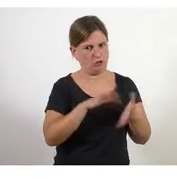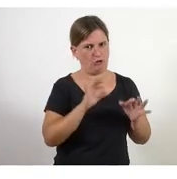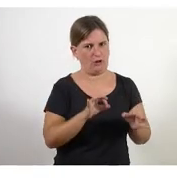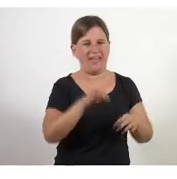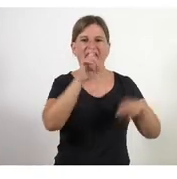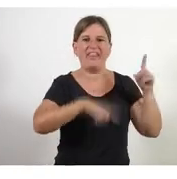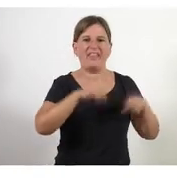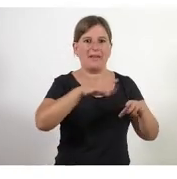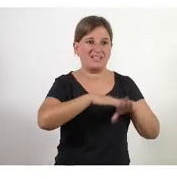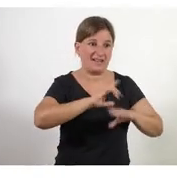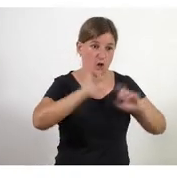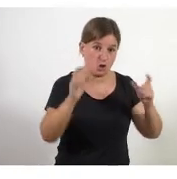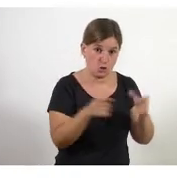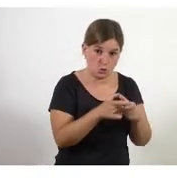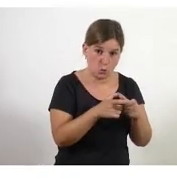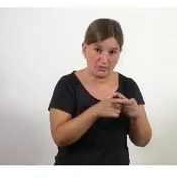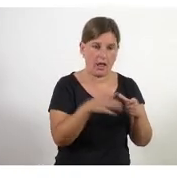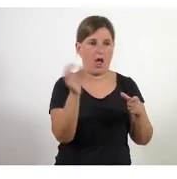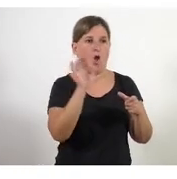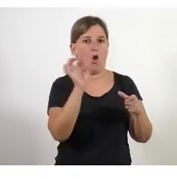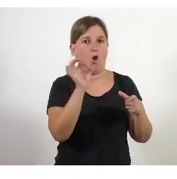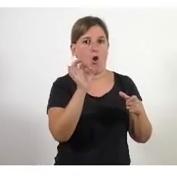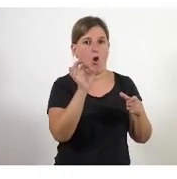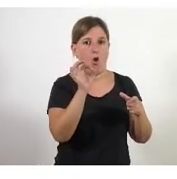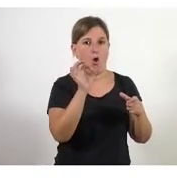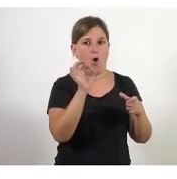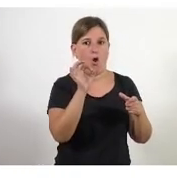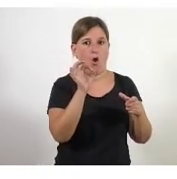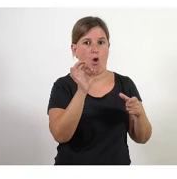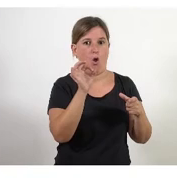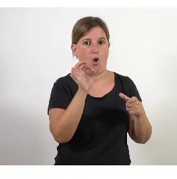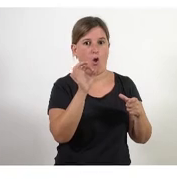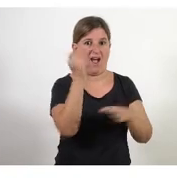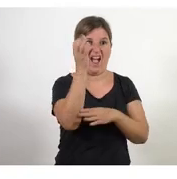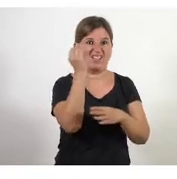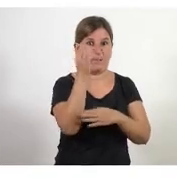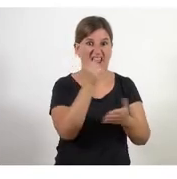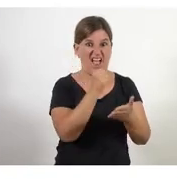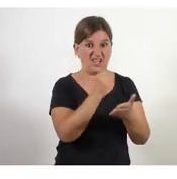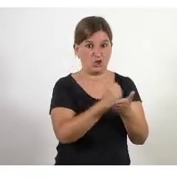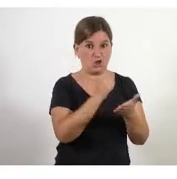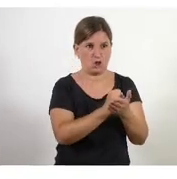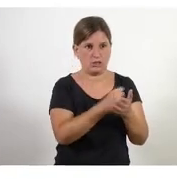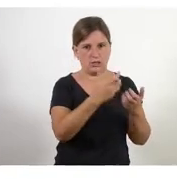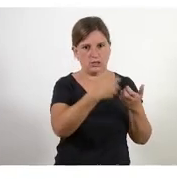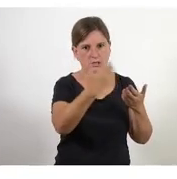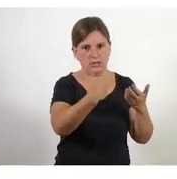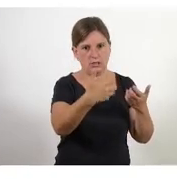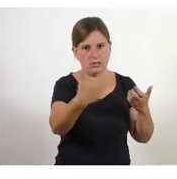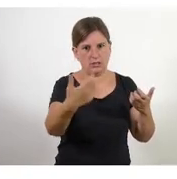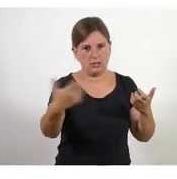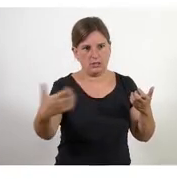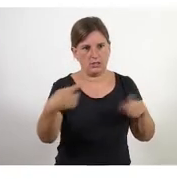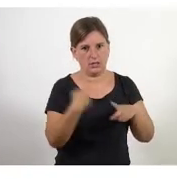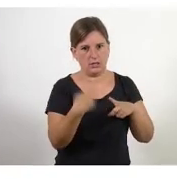vegades per fer una junta o per fer una associació de socis allà duraven les coses eternament perquè no